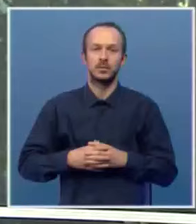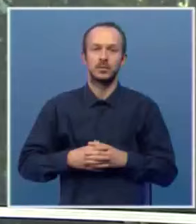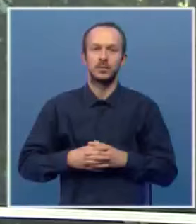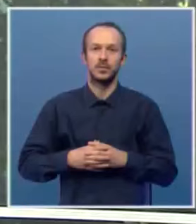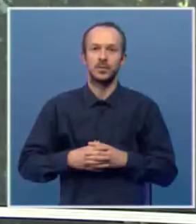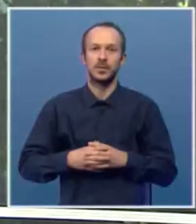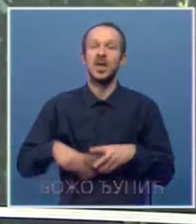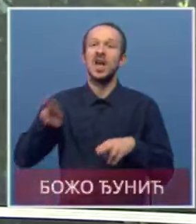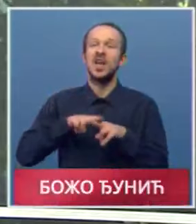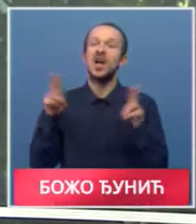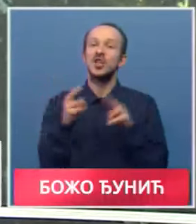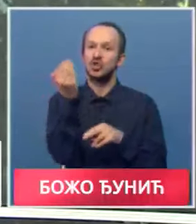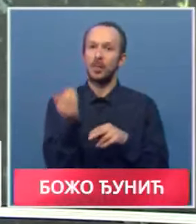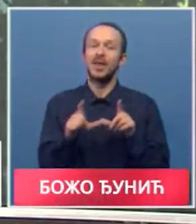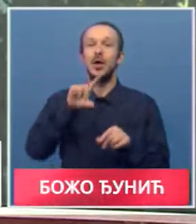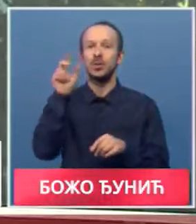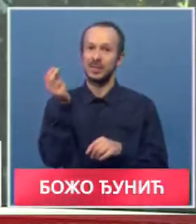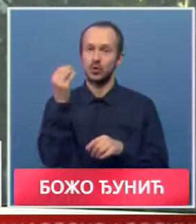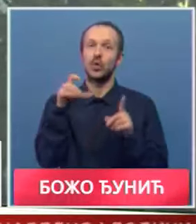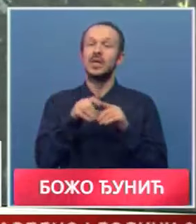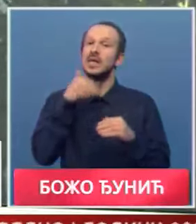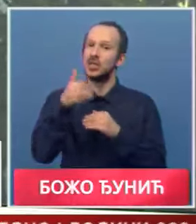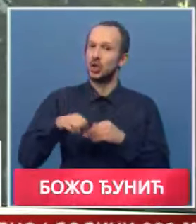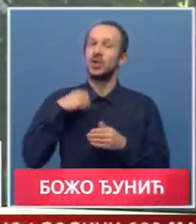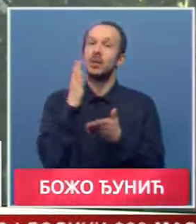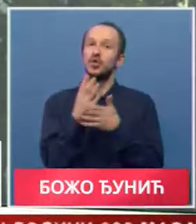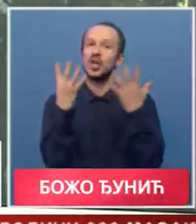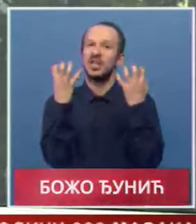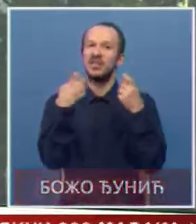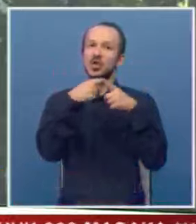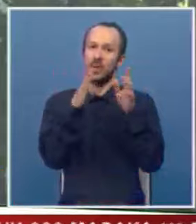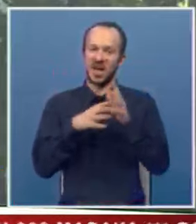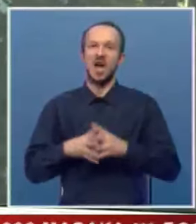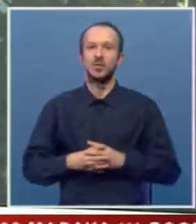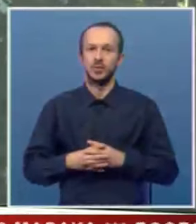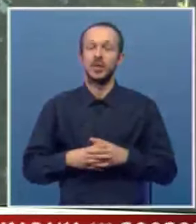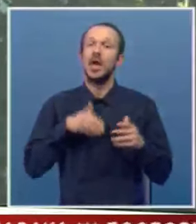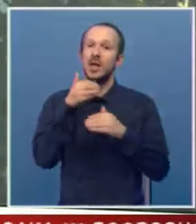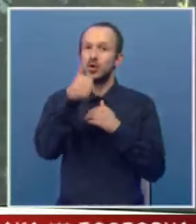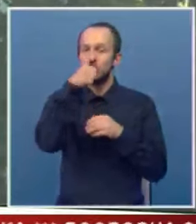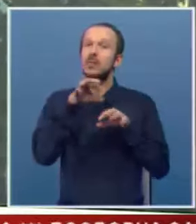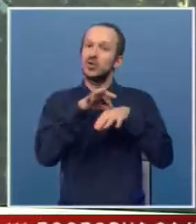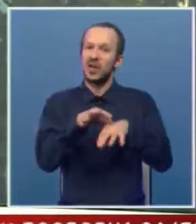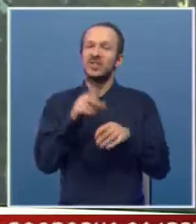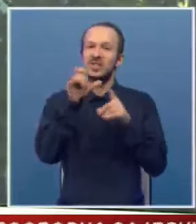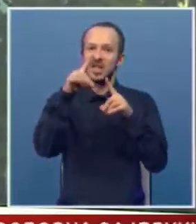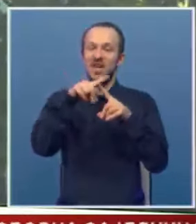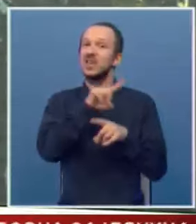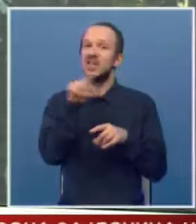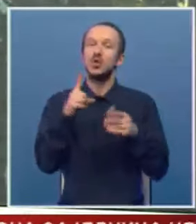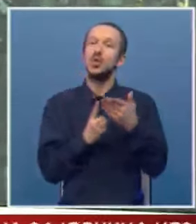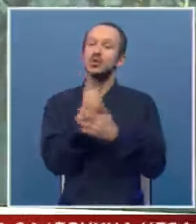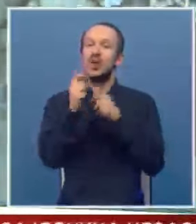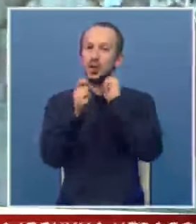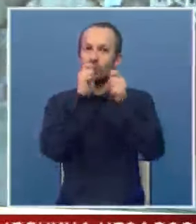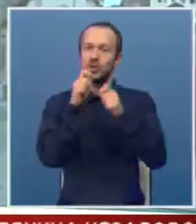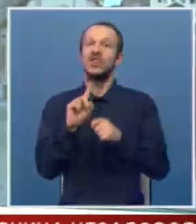Najniža plata u Republici Srpskoj od sljedeće godine biće 900 maraka. Nakon što se poslodavci i sindikat nisu uspjeli